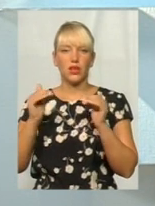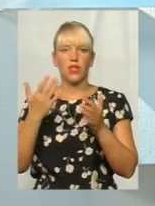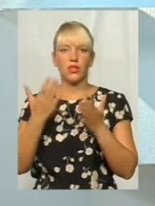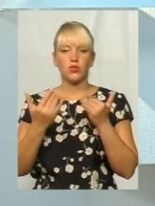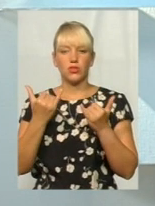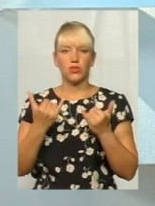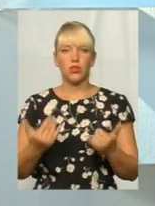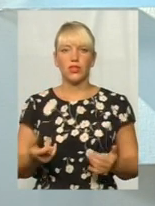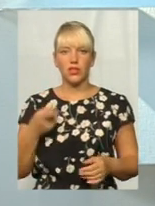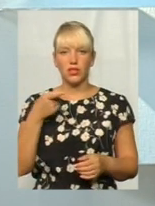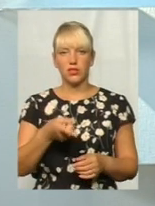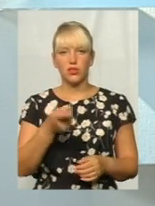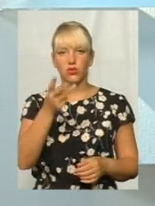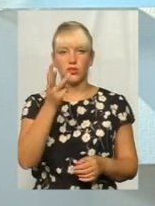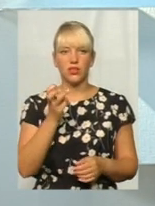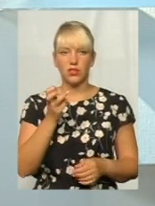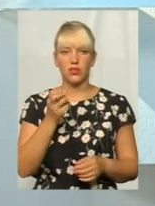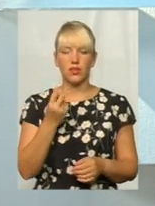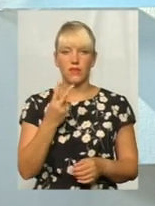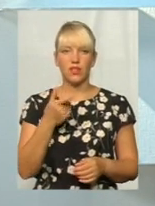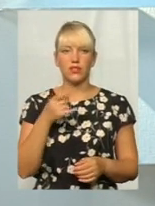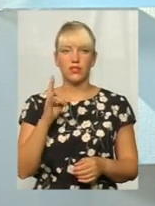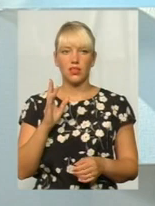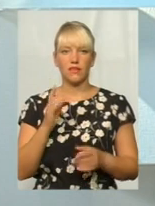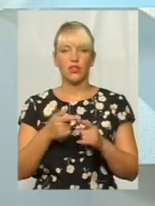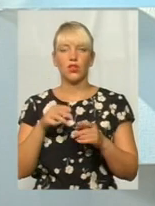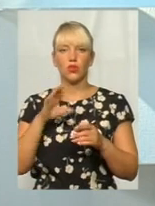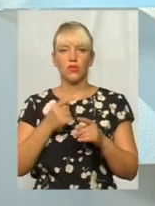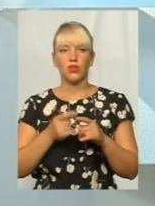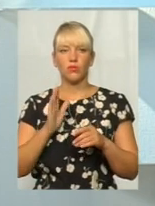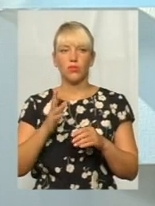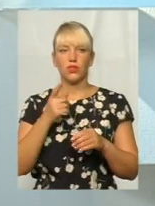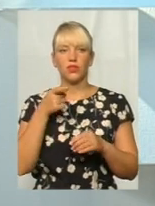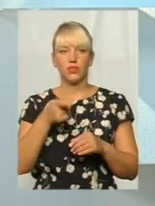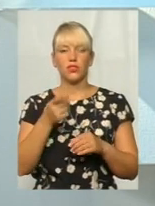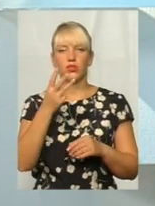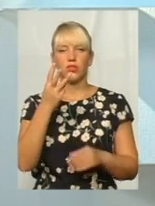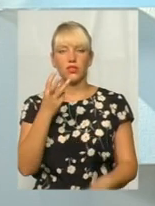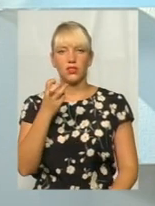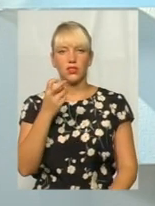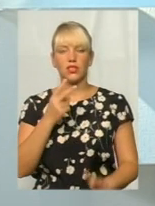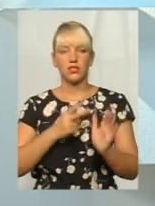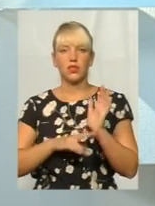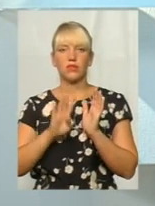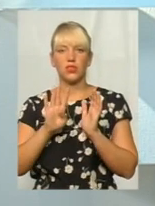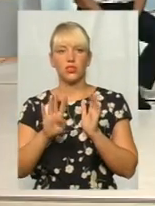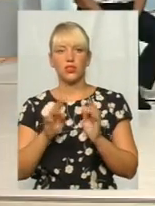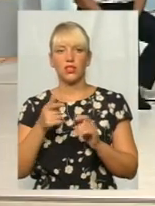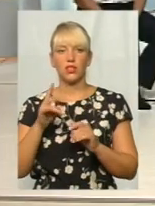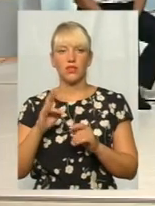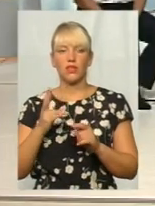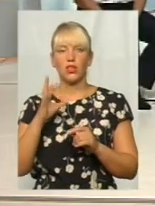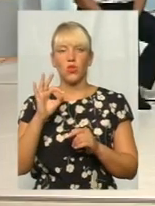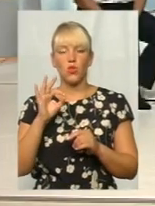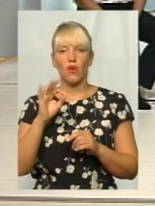прожитковий 1 312 гривень, то він буде 1 374 з жовтня місяць. Але